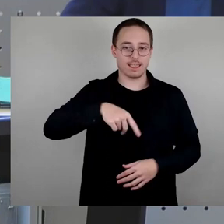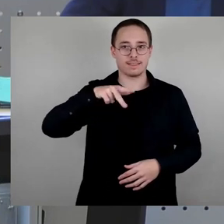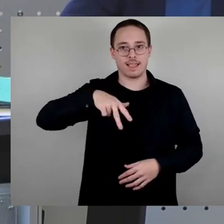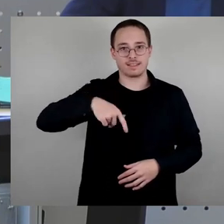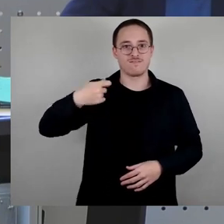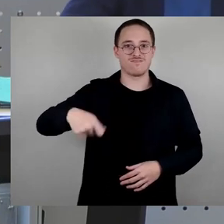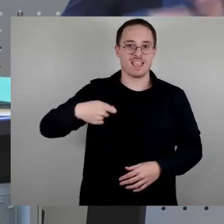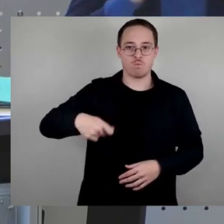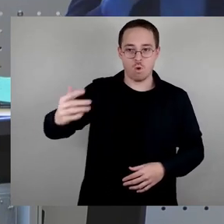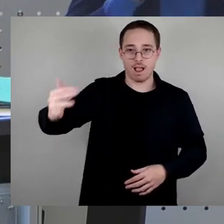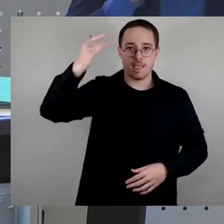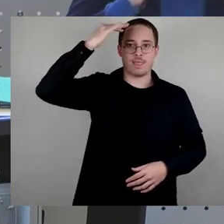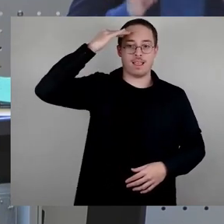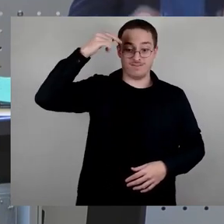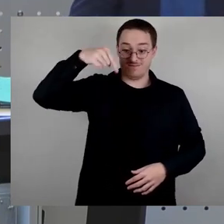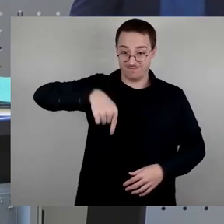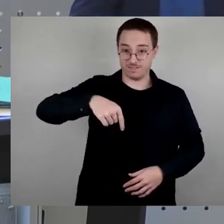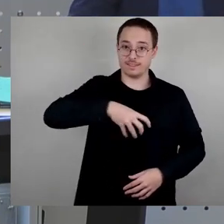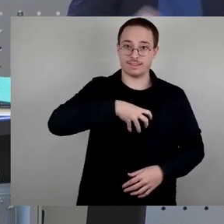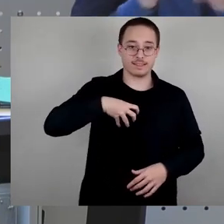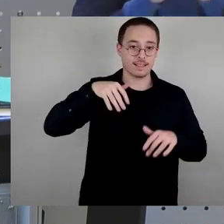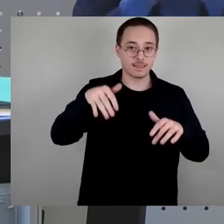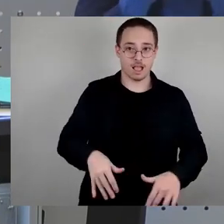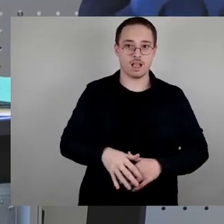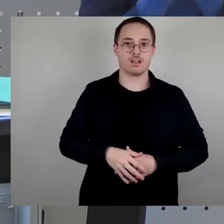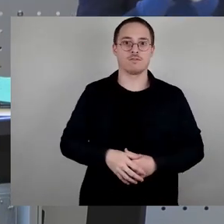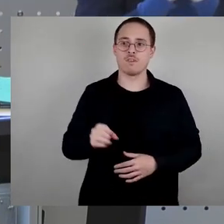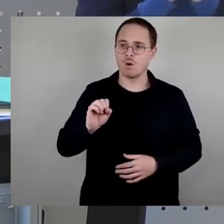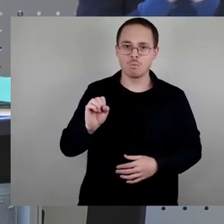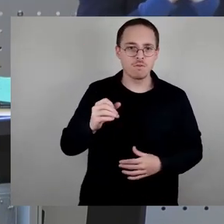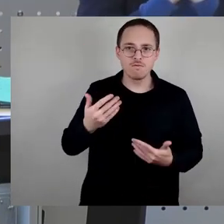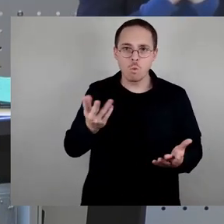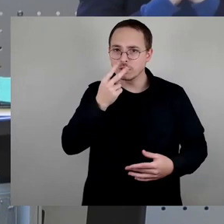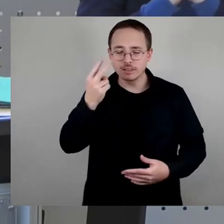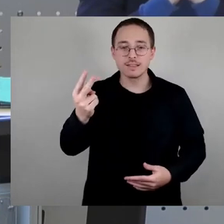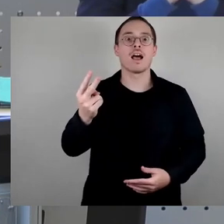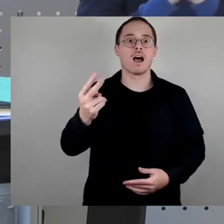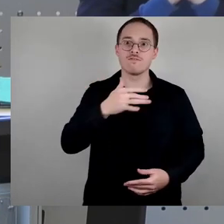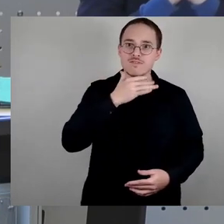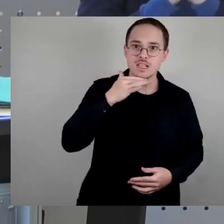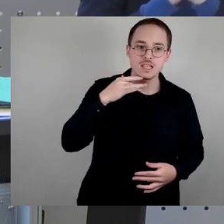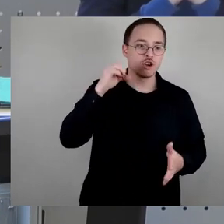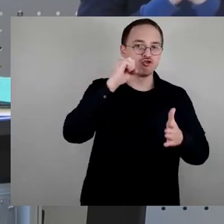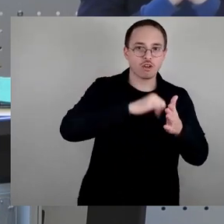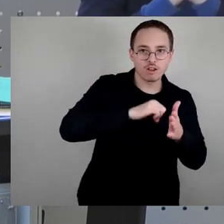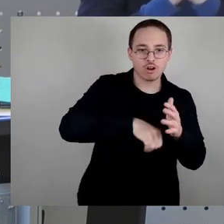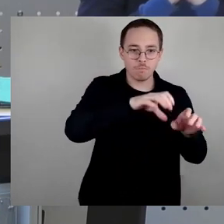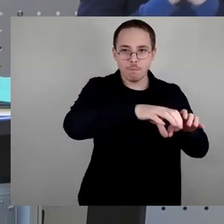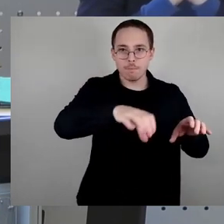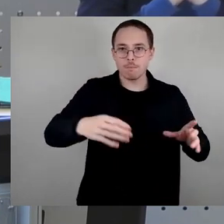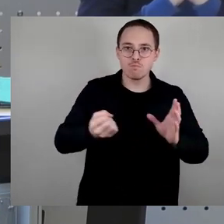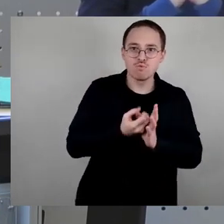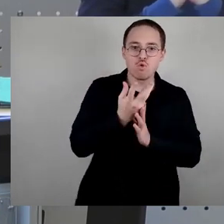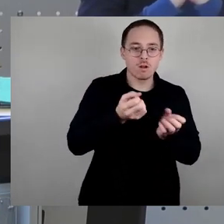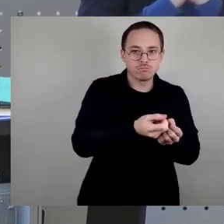Vielzahl an Kerzen, Blumen, Steine und sonstigen Gegenständen sich seit diesem Verwaltungsfehler, dem Wegflexen der Inschrift, tagtäglich